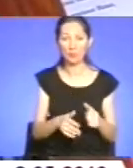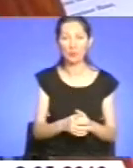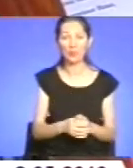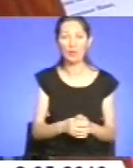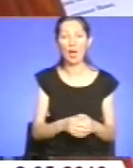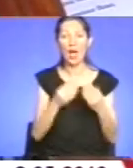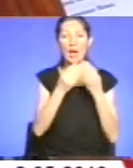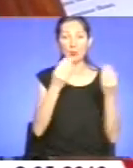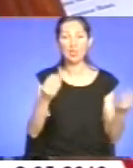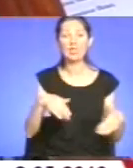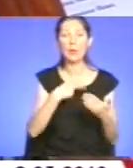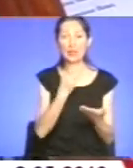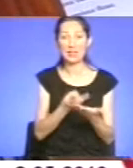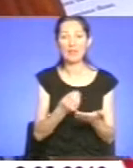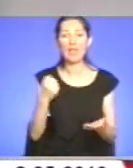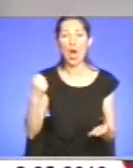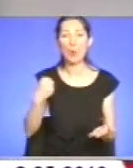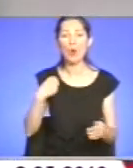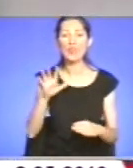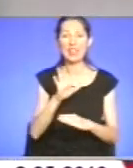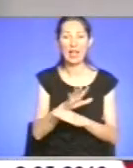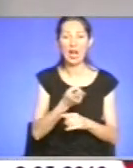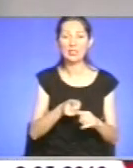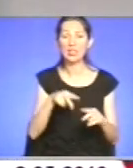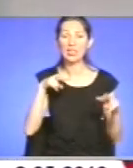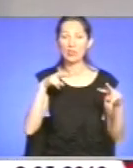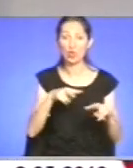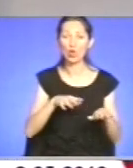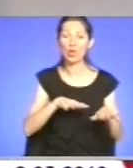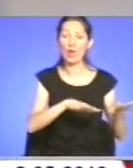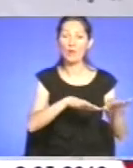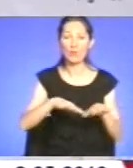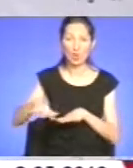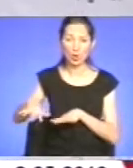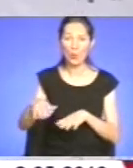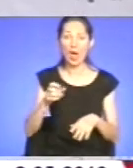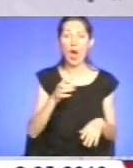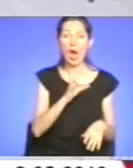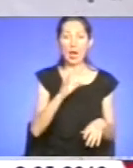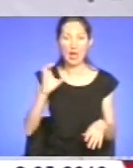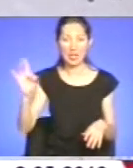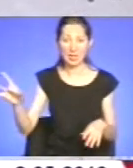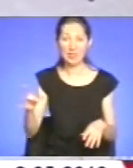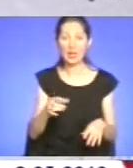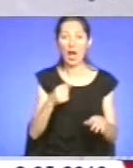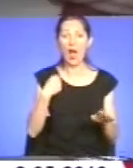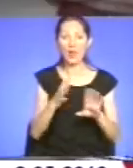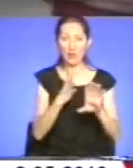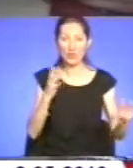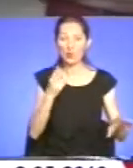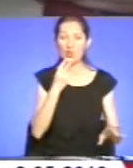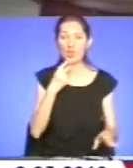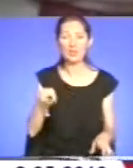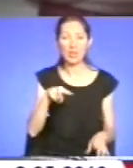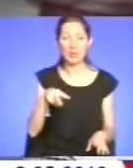В експозиції представлені бойові накази, які засвідчують відступ радянських військ у червні-липні 1941 року. В